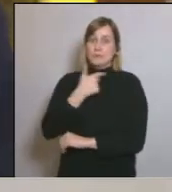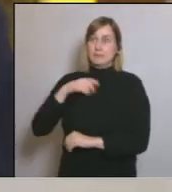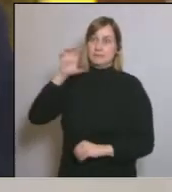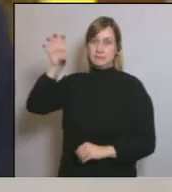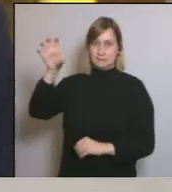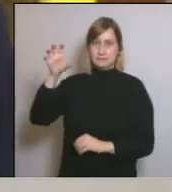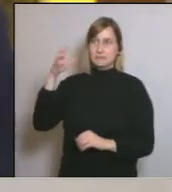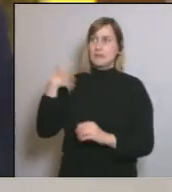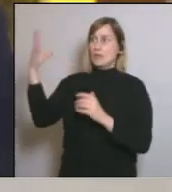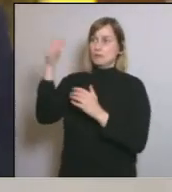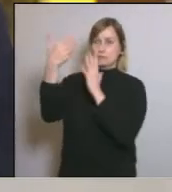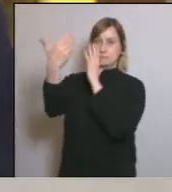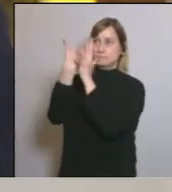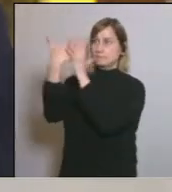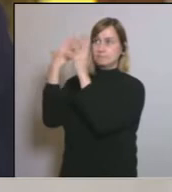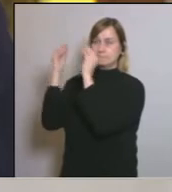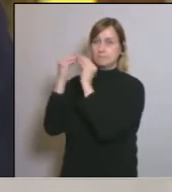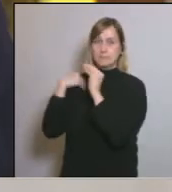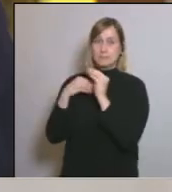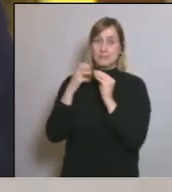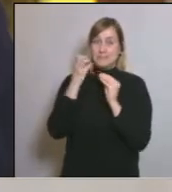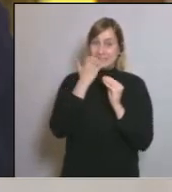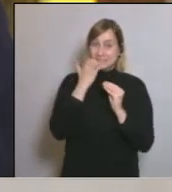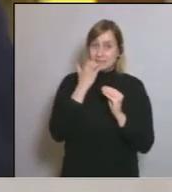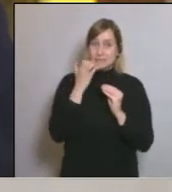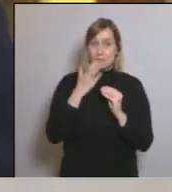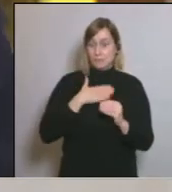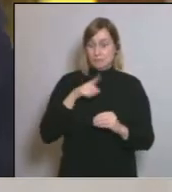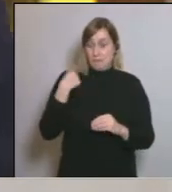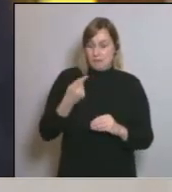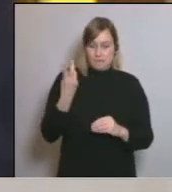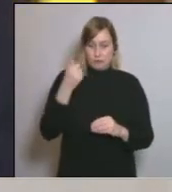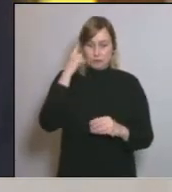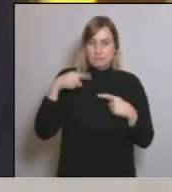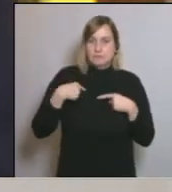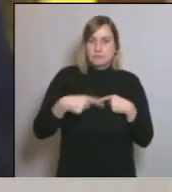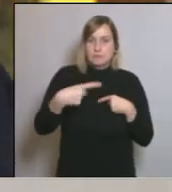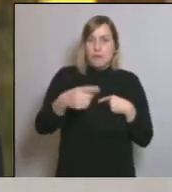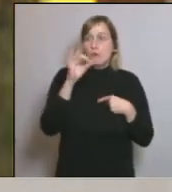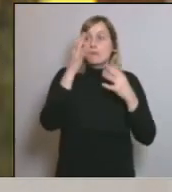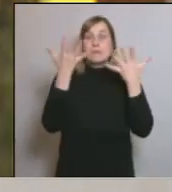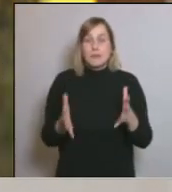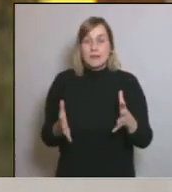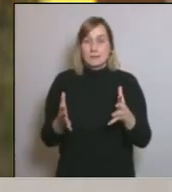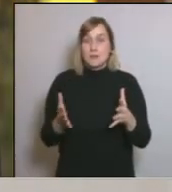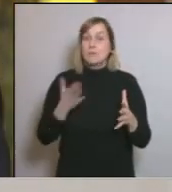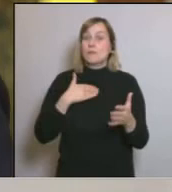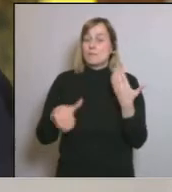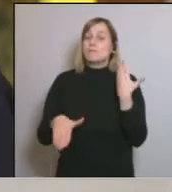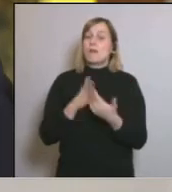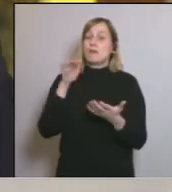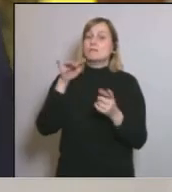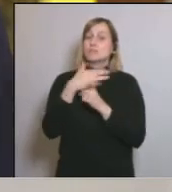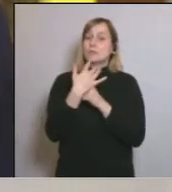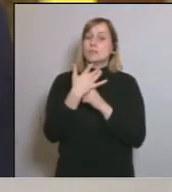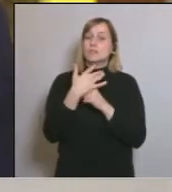i com em comentaven que és possible que demà demà passat dimecres entrem en una situació realment d